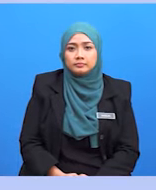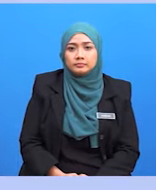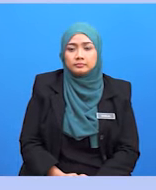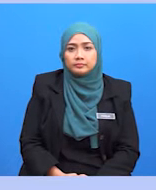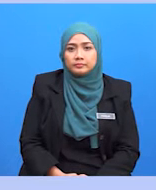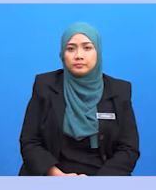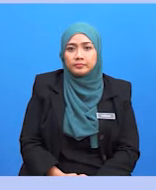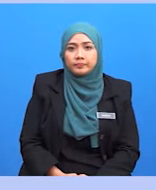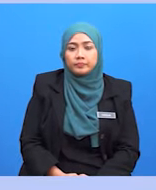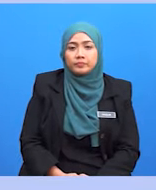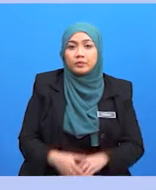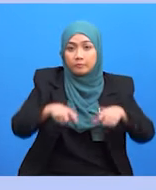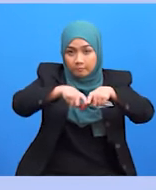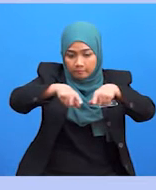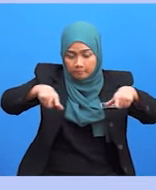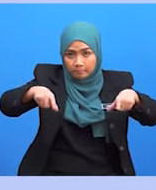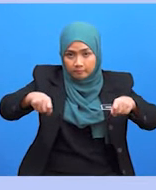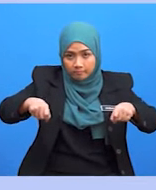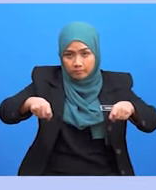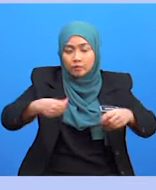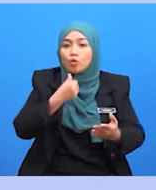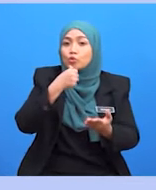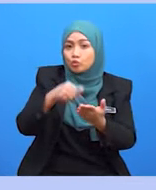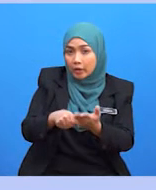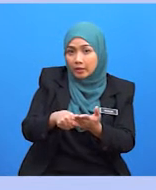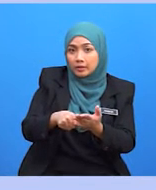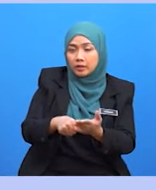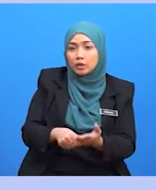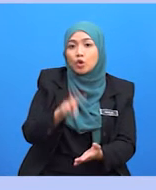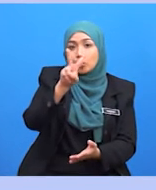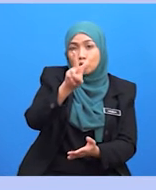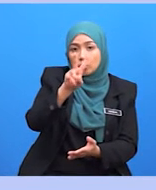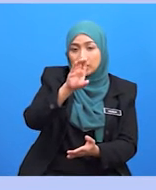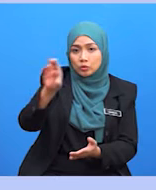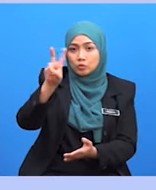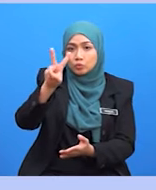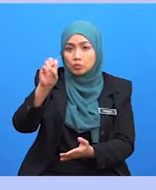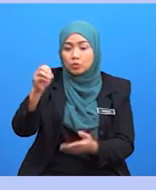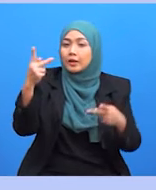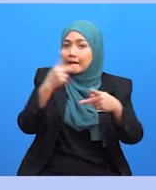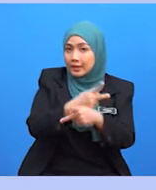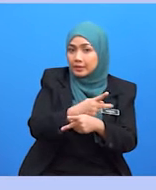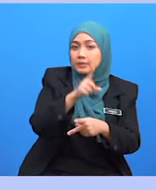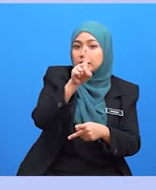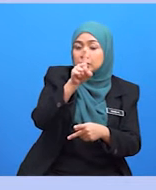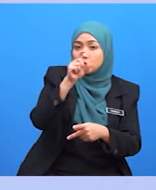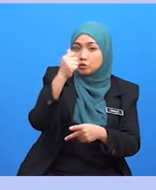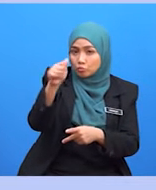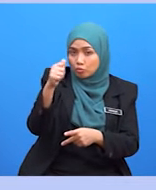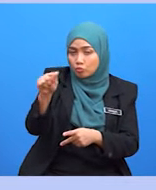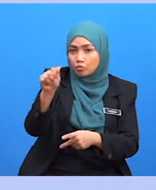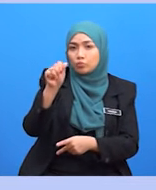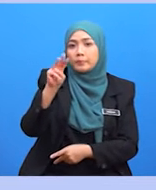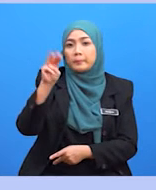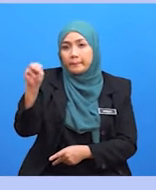seterusnya adalah sampul rasmi bagi saiz 220 darab 110 mm